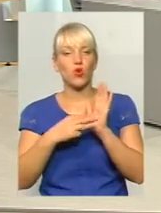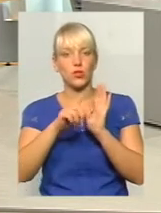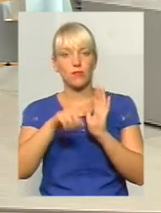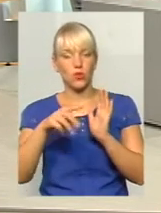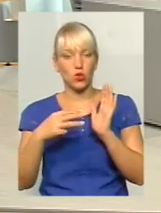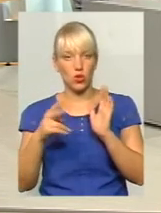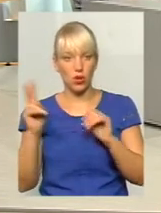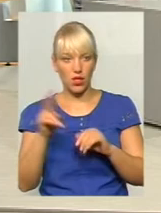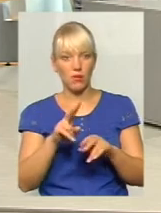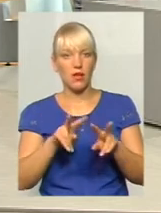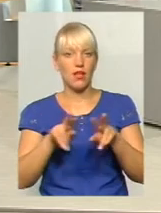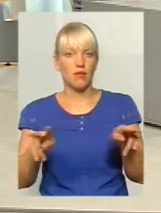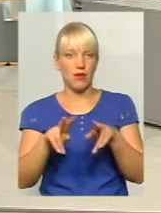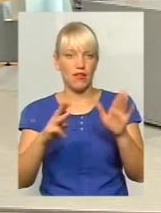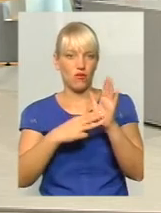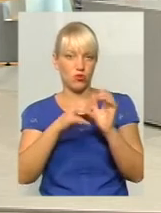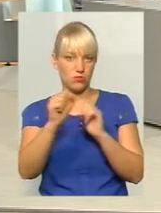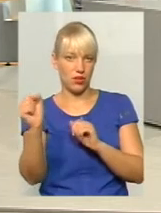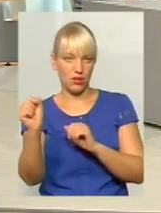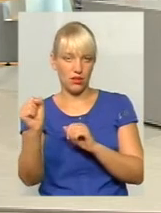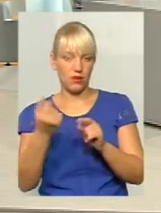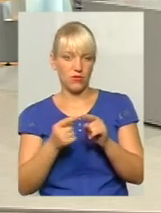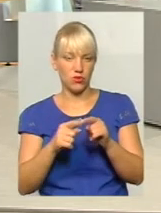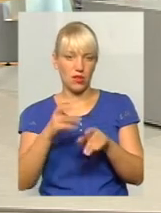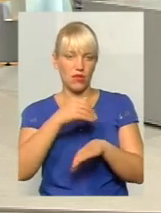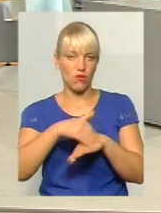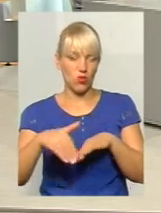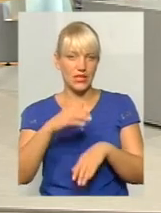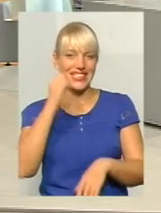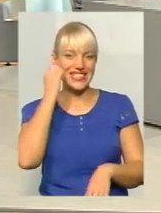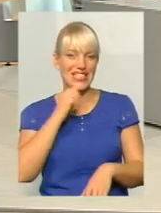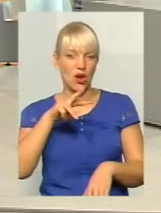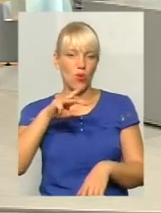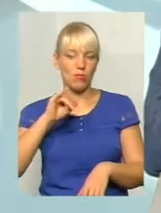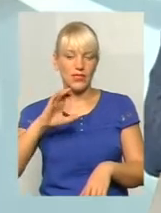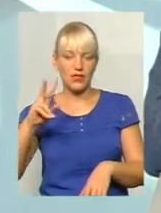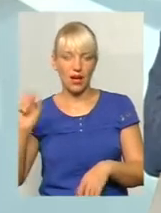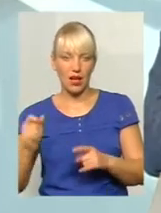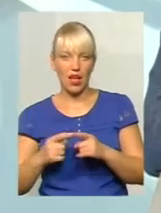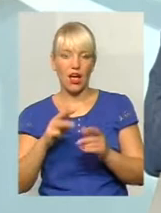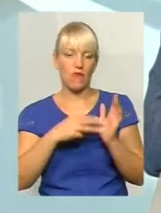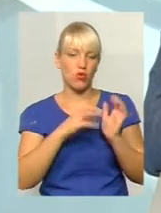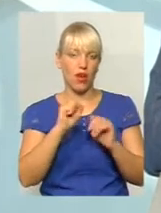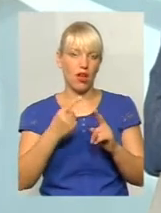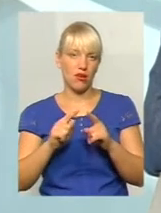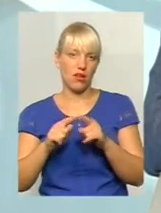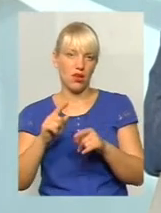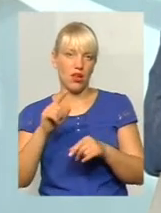маршрут він повністю дублює восьмий А. Тобто він їде до вулиці Староміської, восьмий А, їде на мікрорайон Озерна. Тому